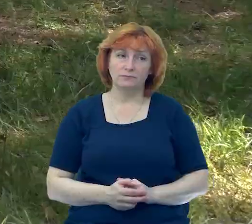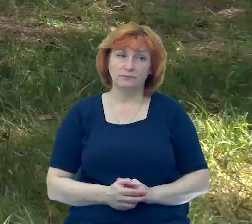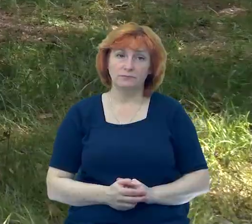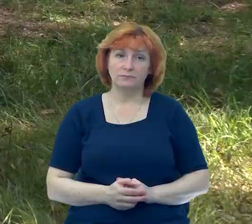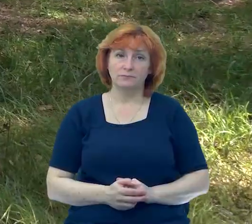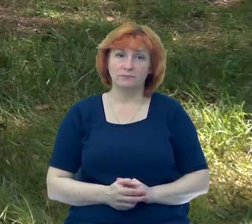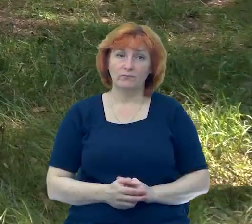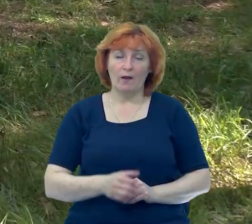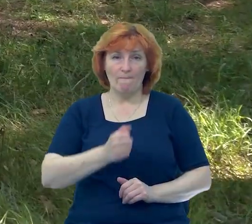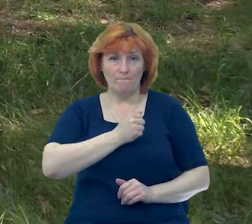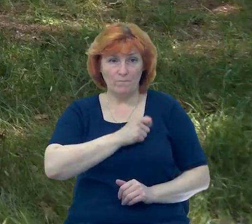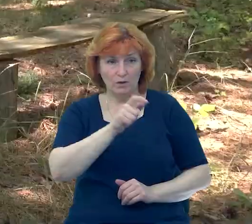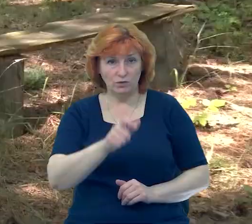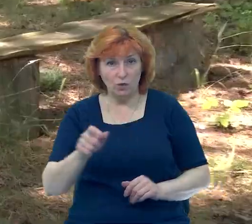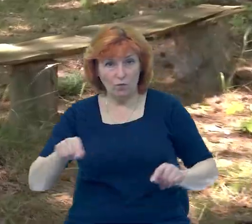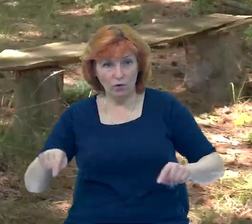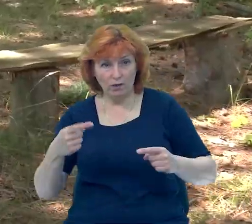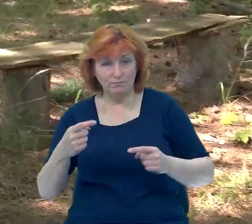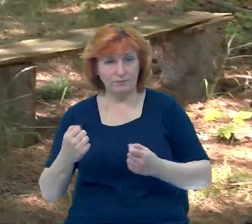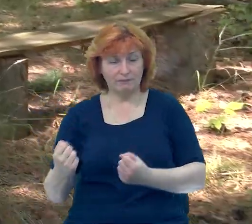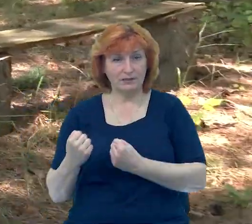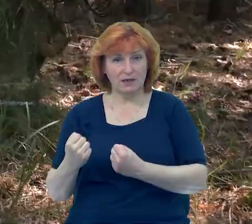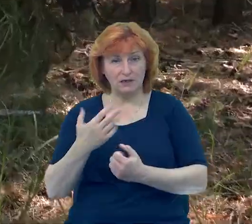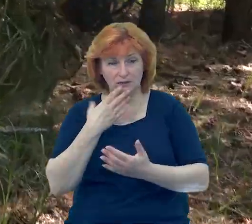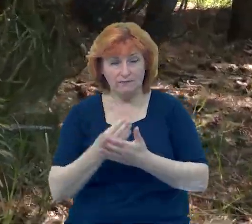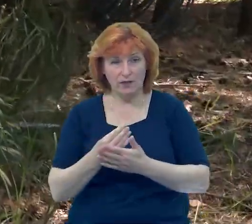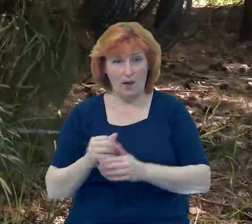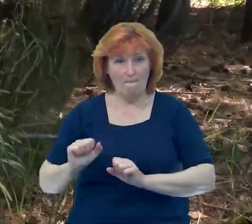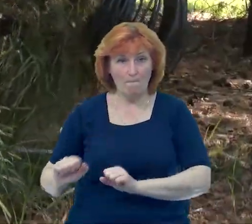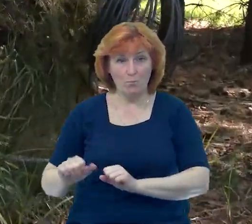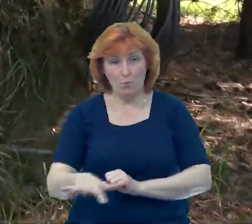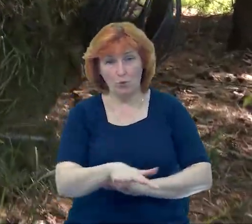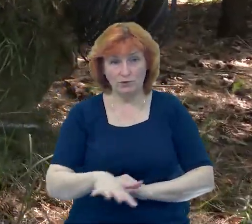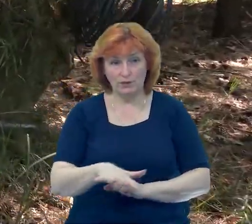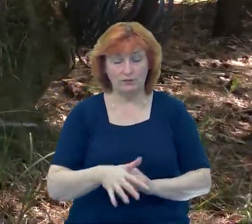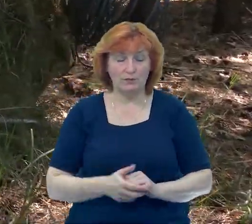Військові організовують захист своєї позиції та розгортають обладнання.